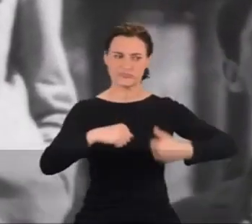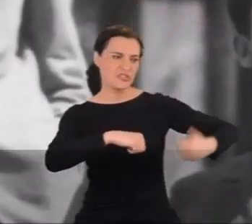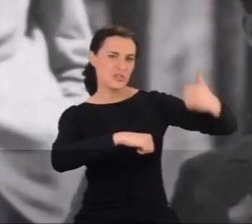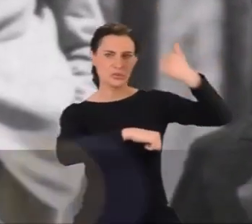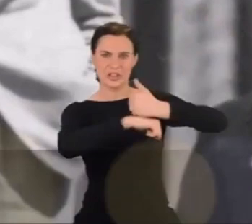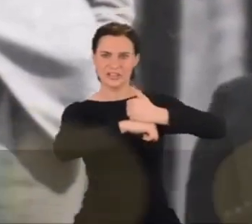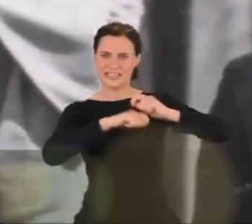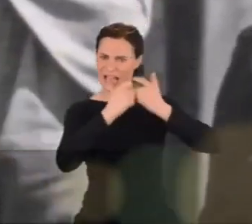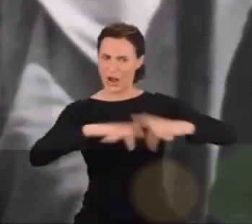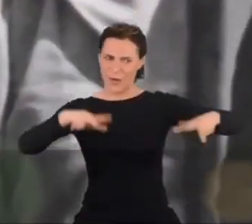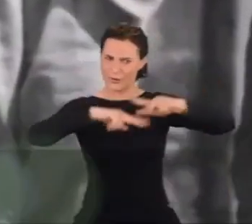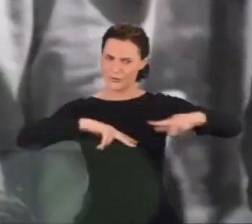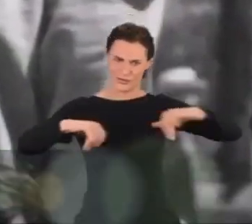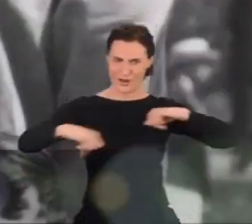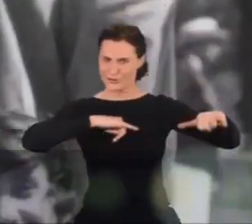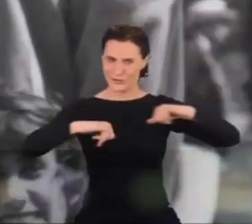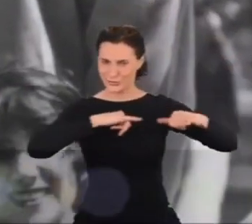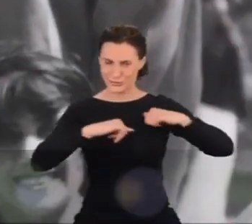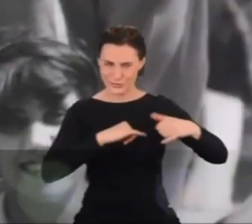strzęsła całą rodziną.